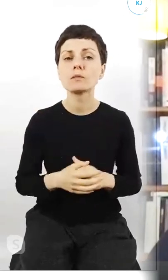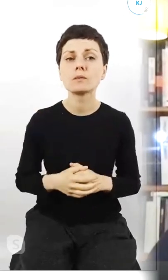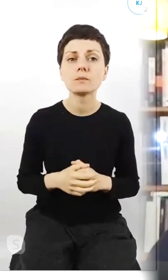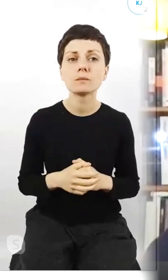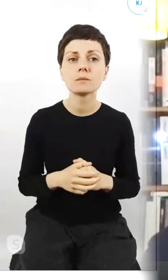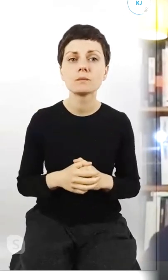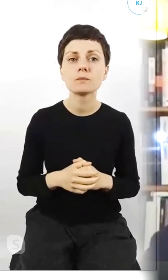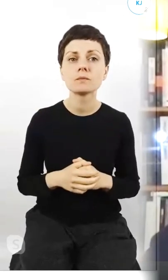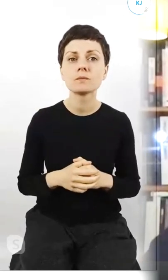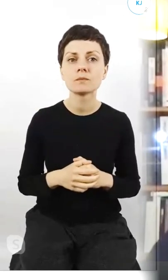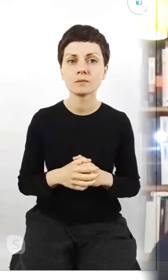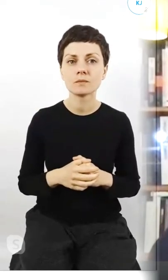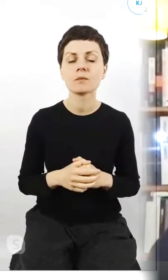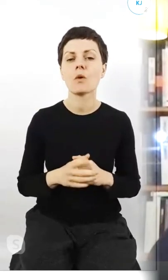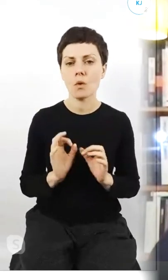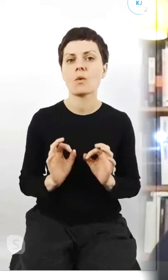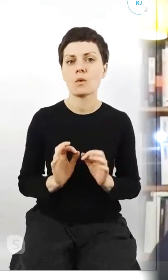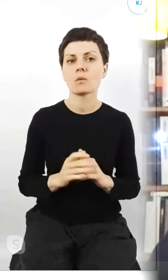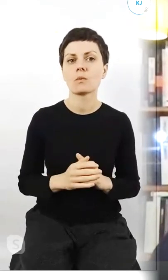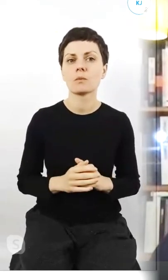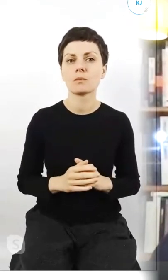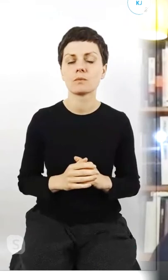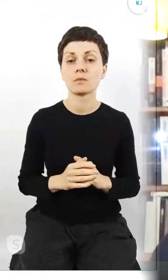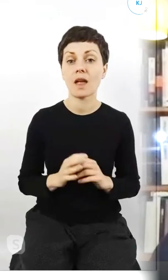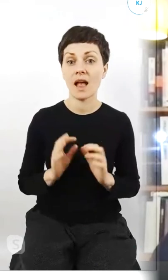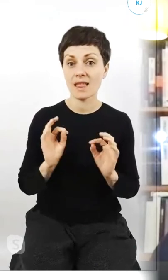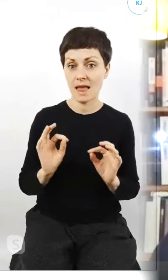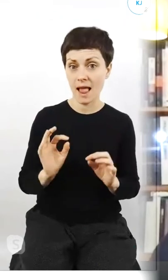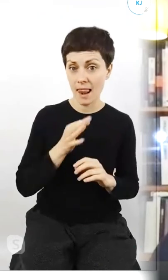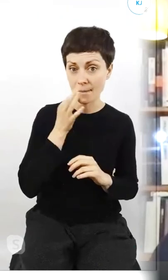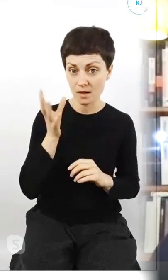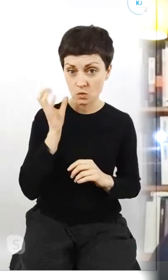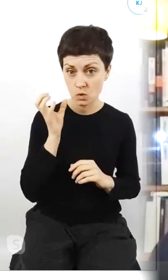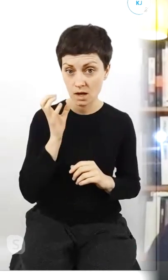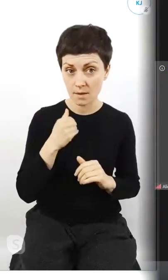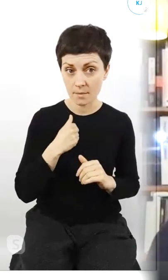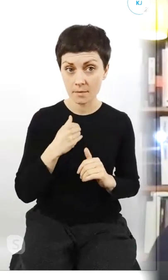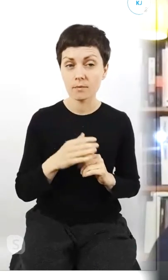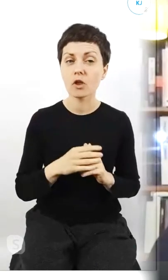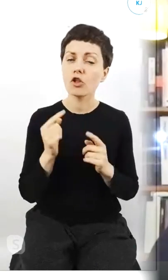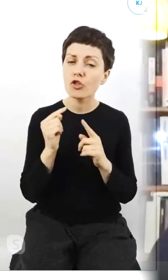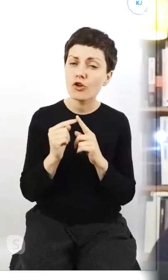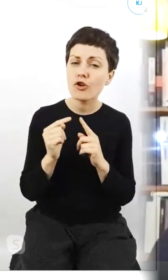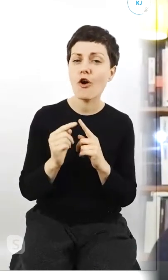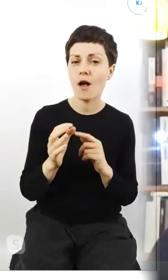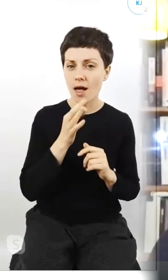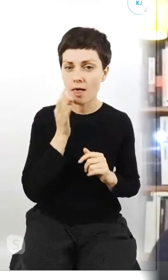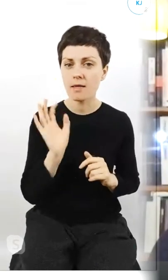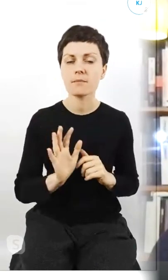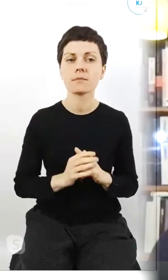Łącz mikrofon. Czas mnie już lepiej słychać? Trochę lepiej, tak.